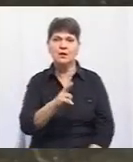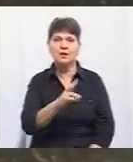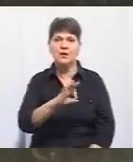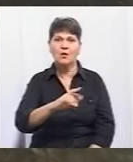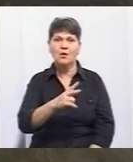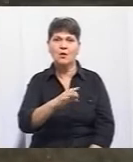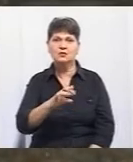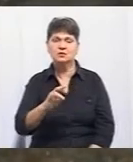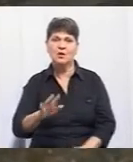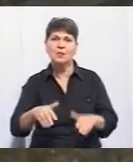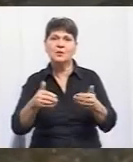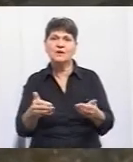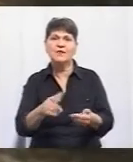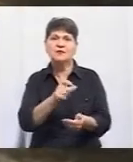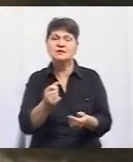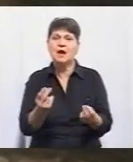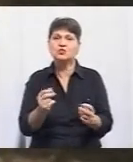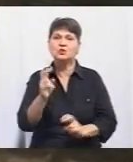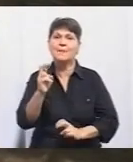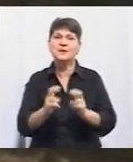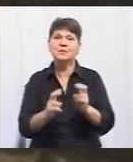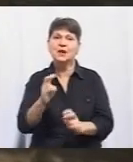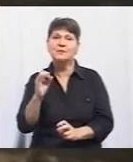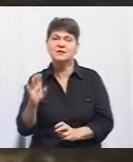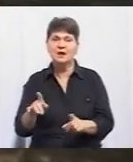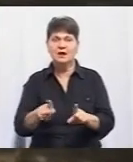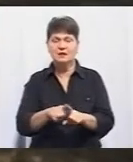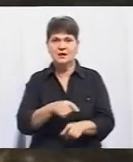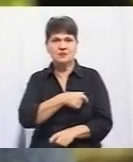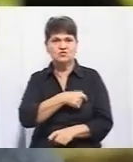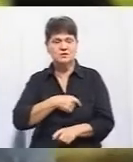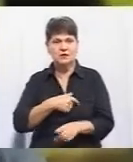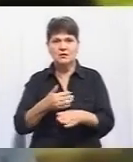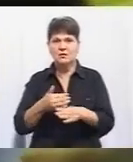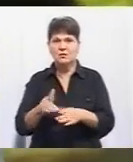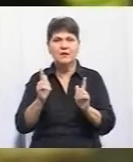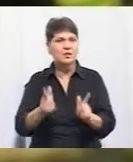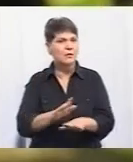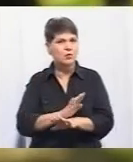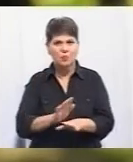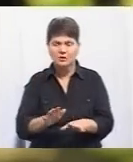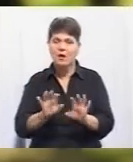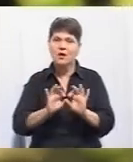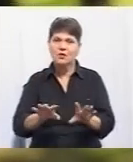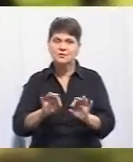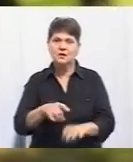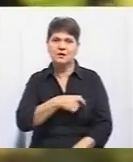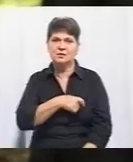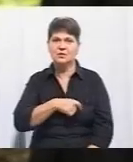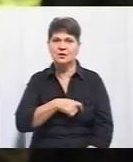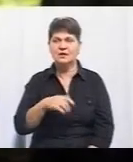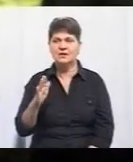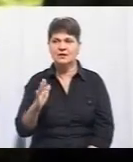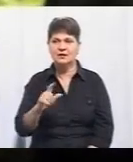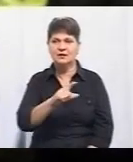пропонував зробити за гроші підприємців. Частина депутатів з такою пропозицією не погодилася, розповідає депутат Віталій Хлівний.